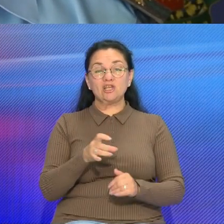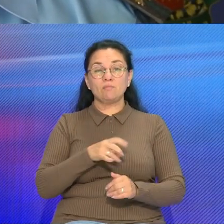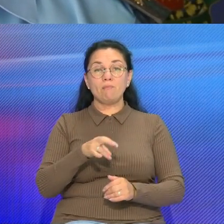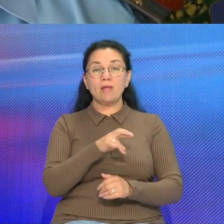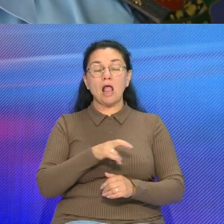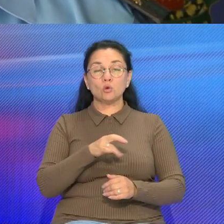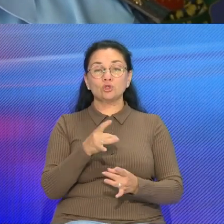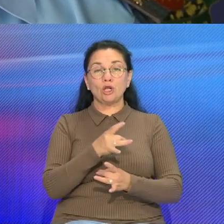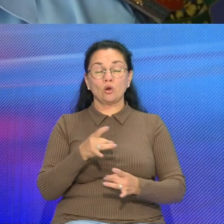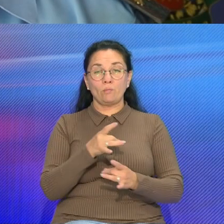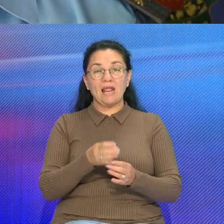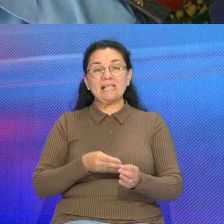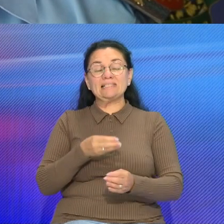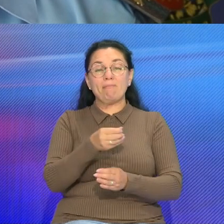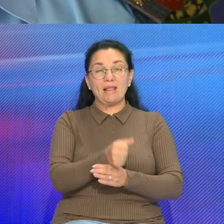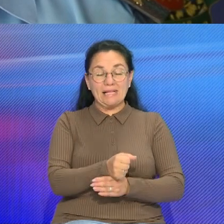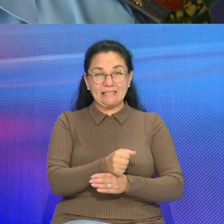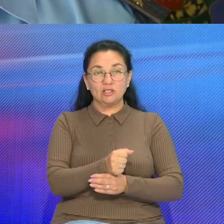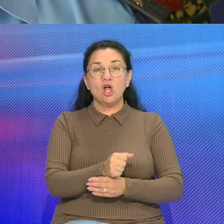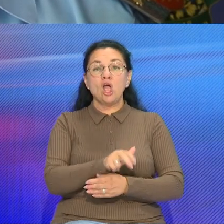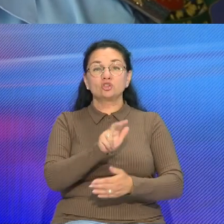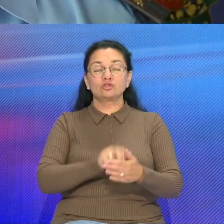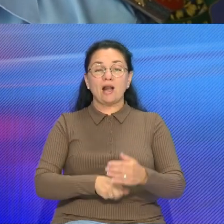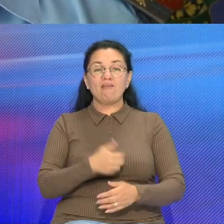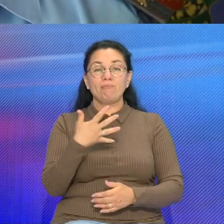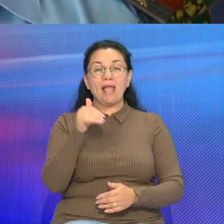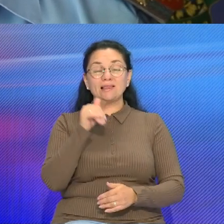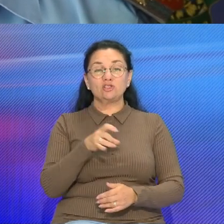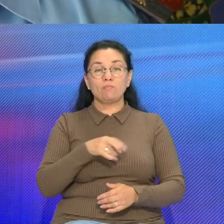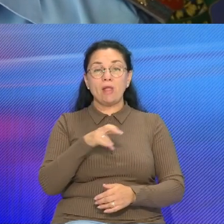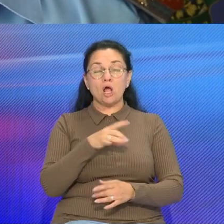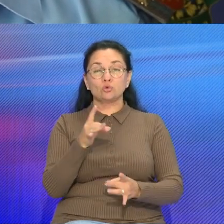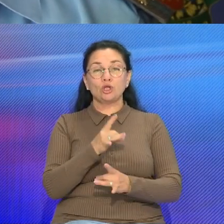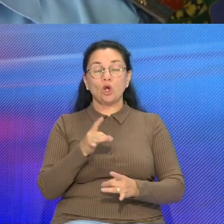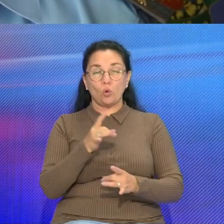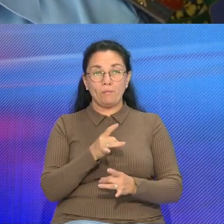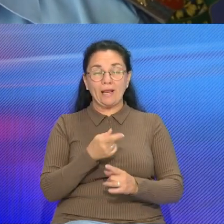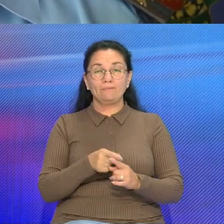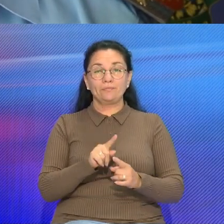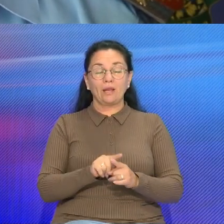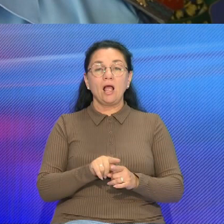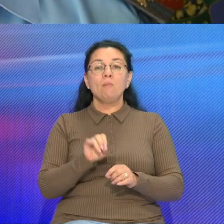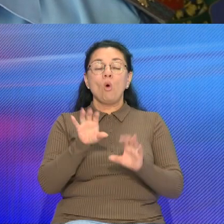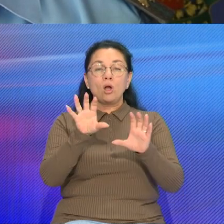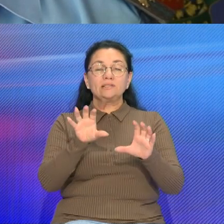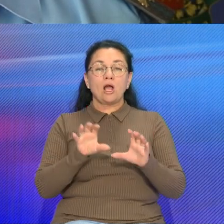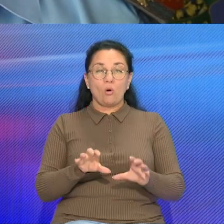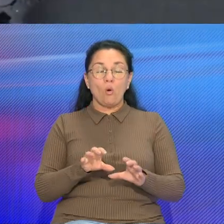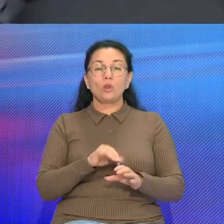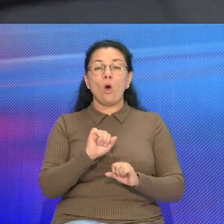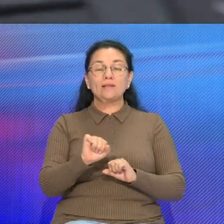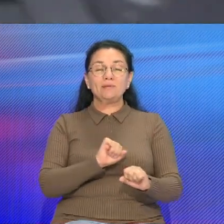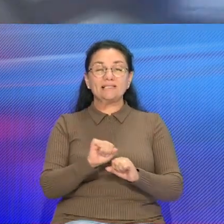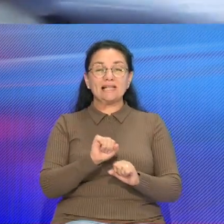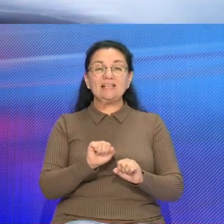уплатил порядка 5 тысяч беларуских рублей штрафа В соответствии с частью 4 статьи 15.5 Кодекса административных правонарушэннях